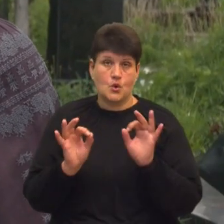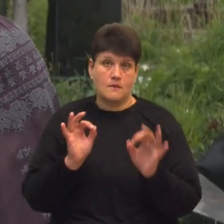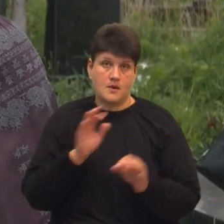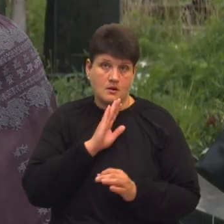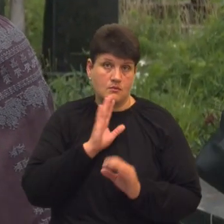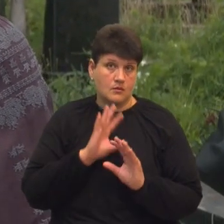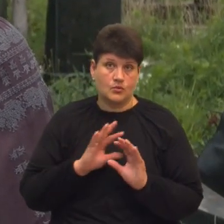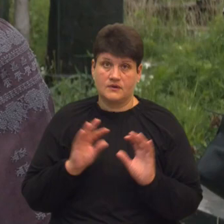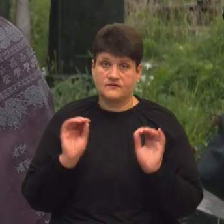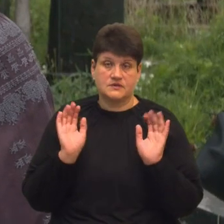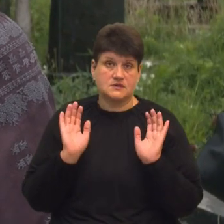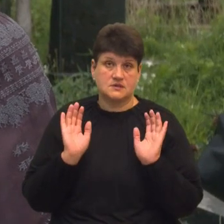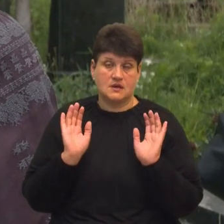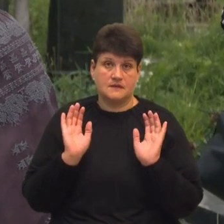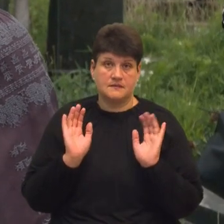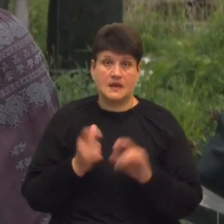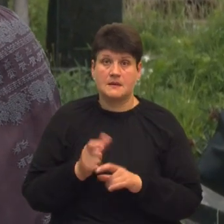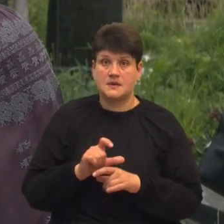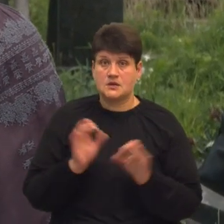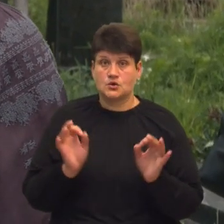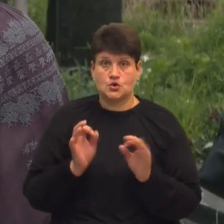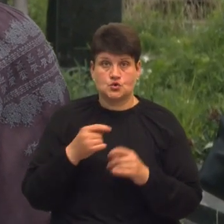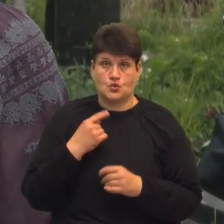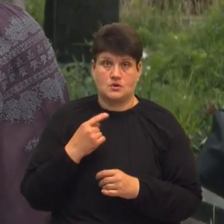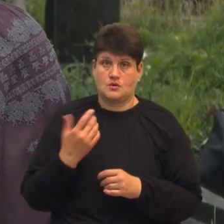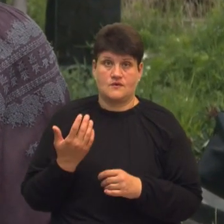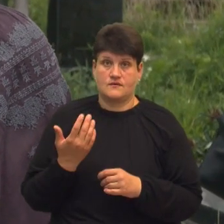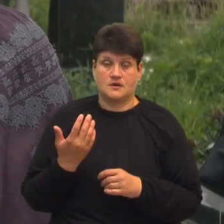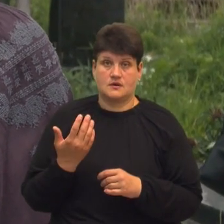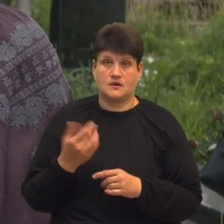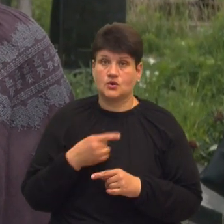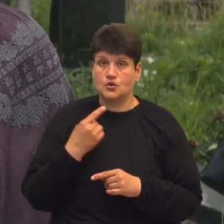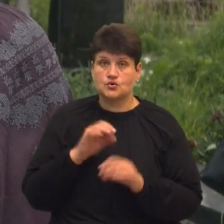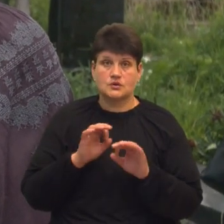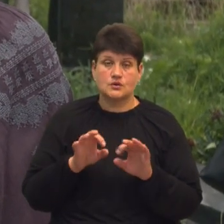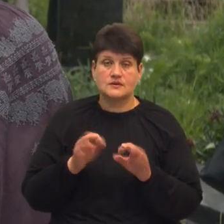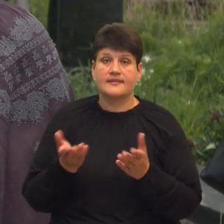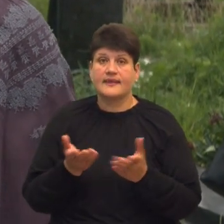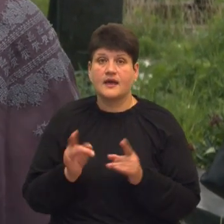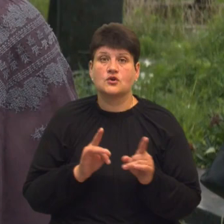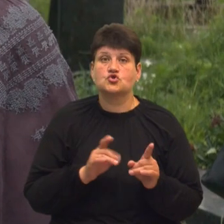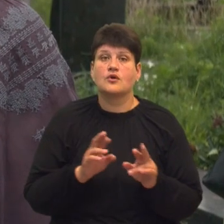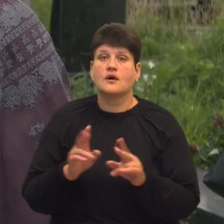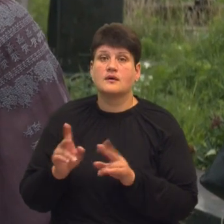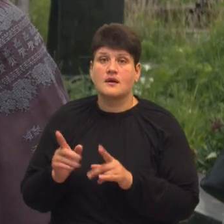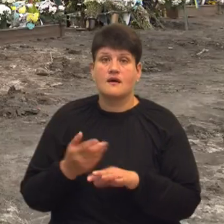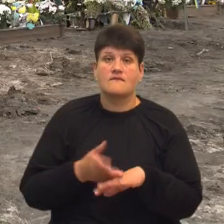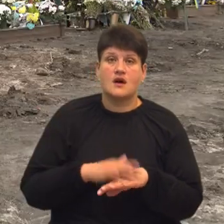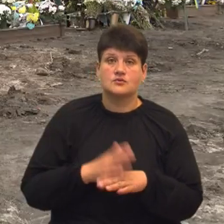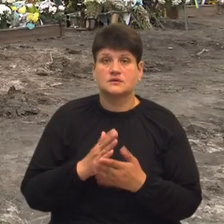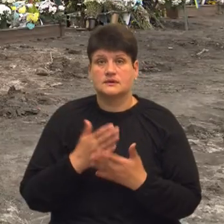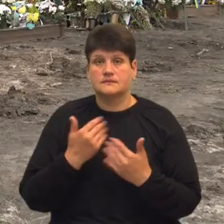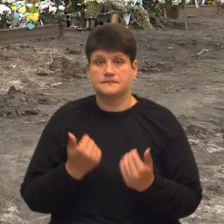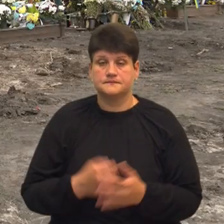І все. І більше нічого не говорив. Нічого не розказував, де, що, як, як. Важко, не важко.